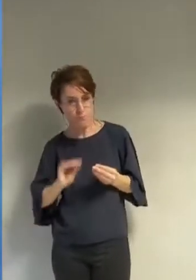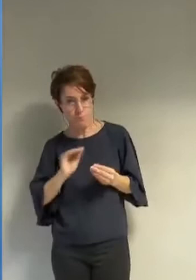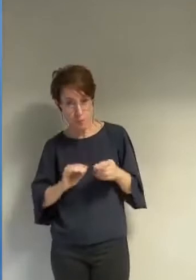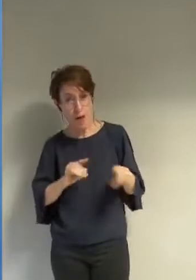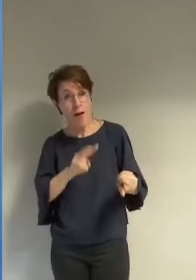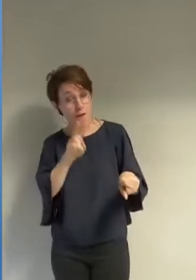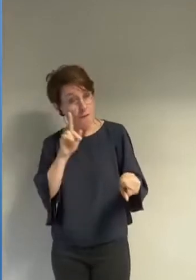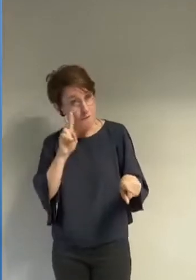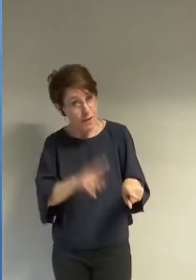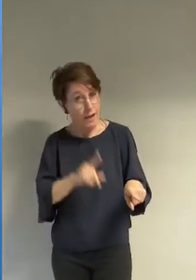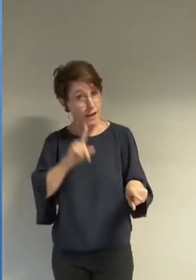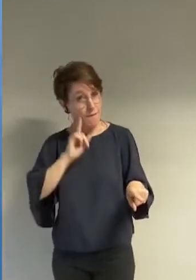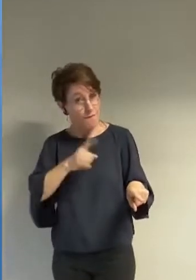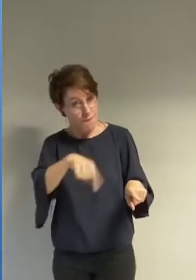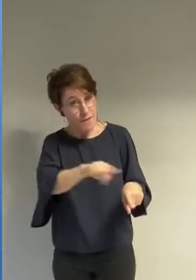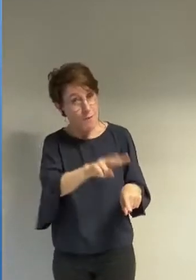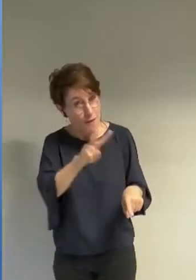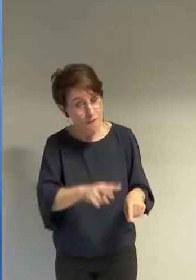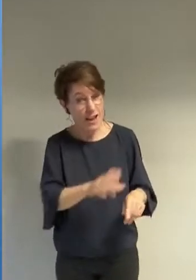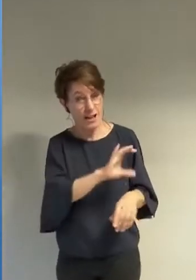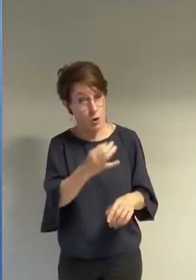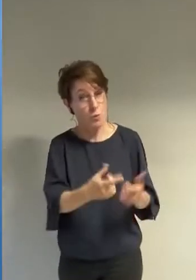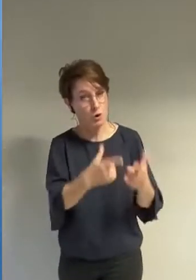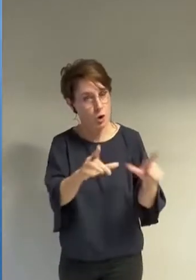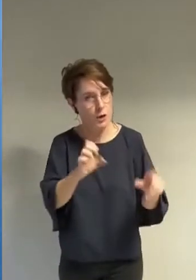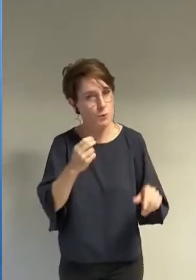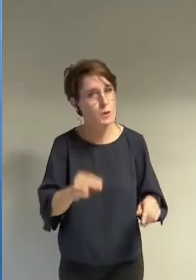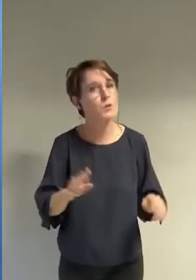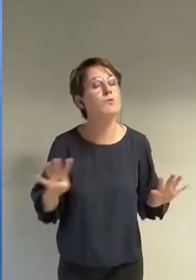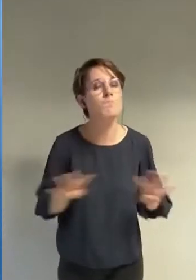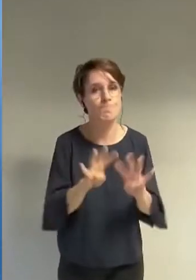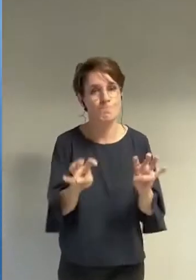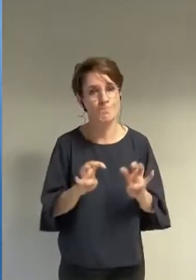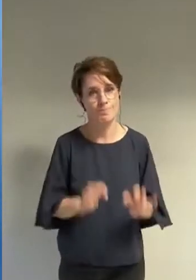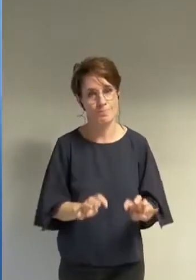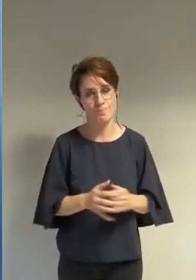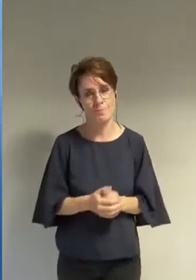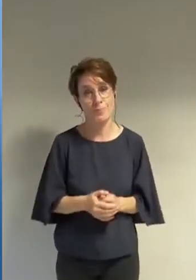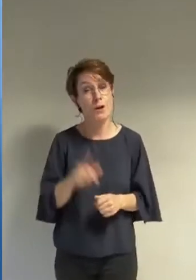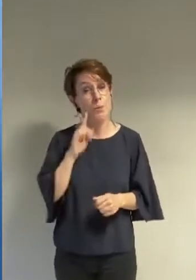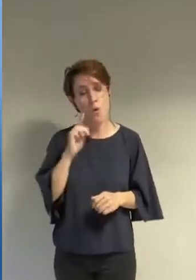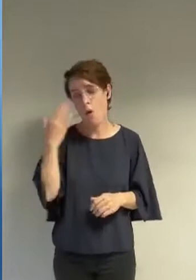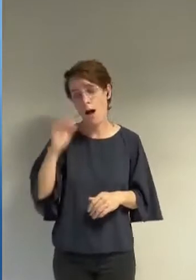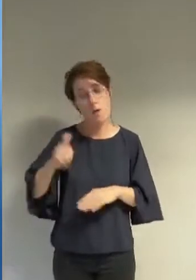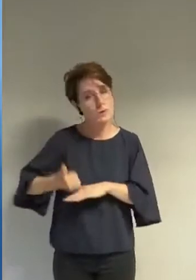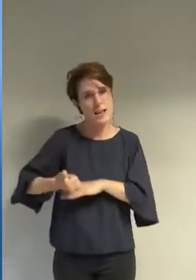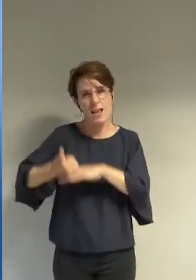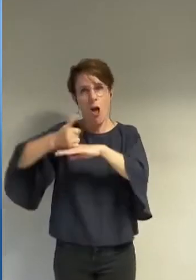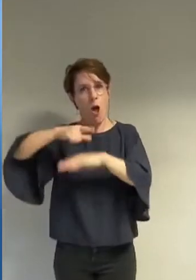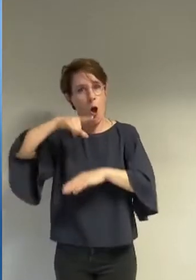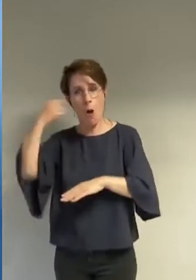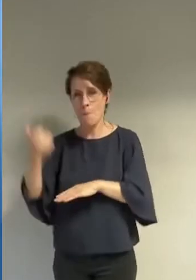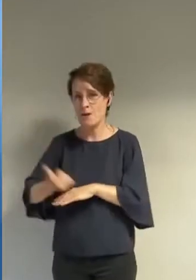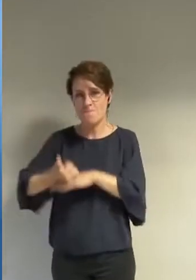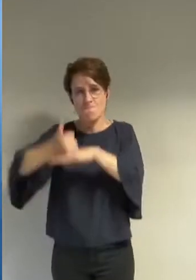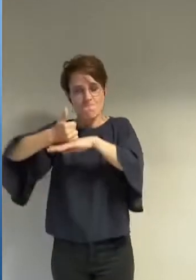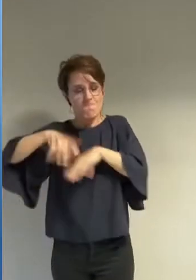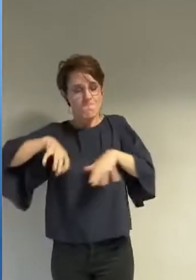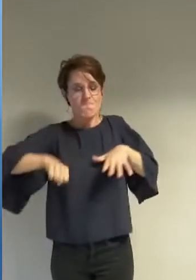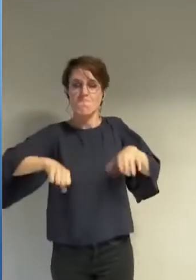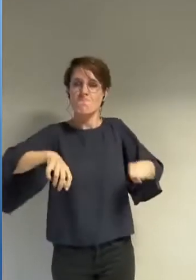par les mouvements féministes en l'occurrence dans le cadre du système de domination patriarcale ça ne